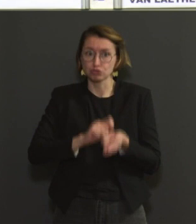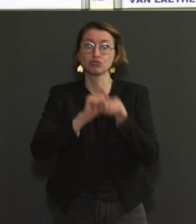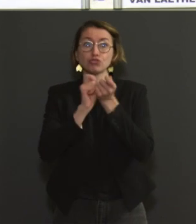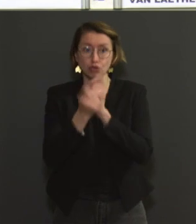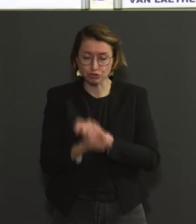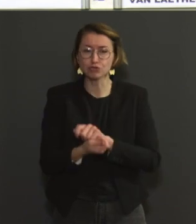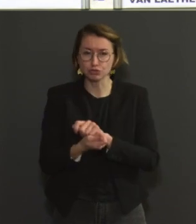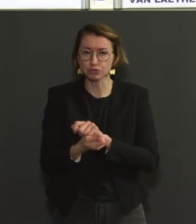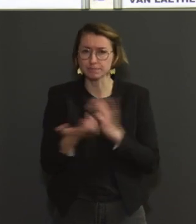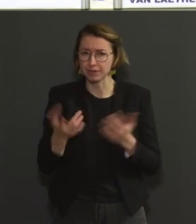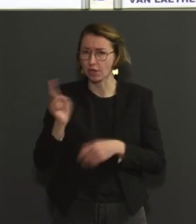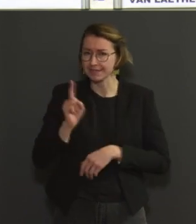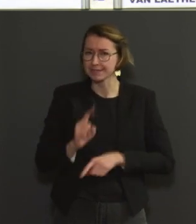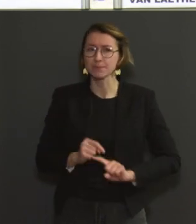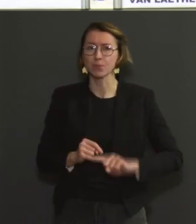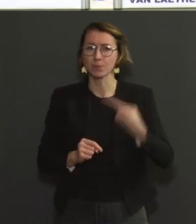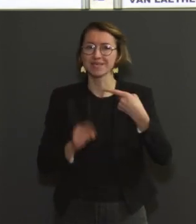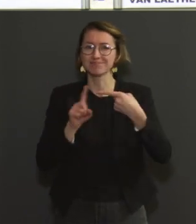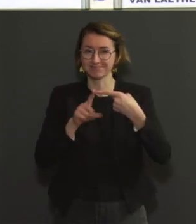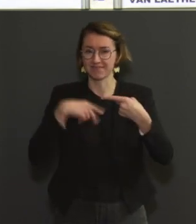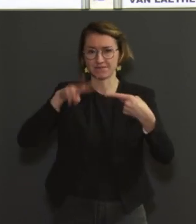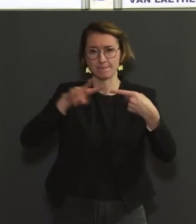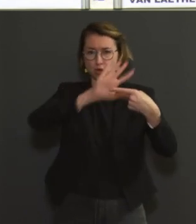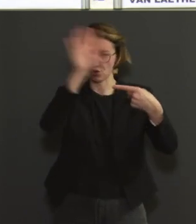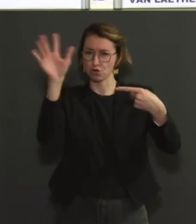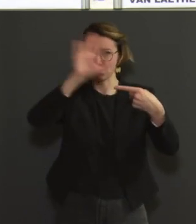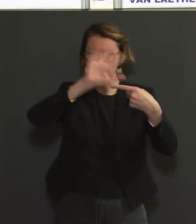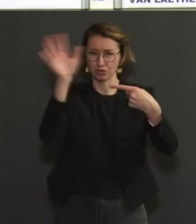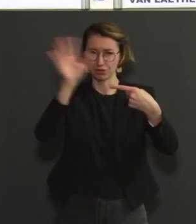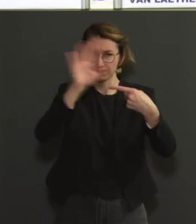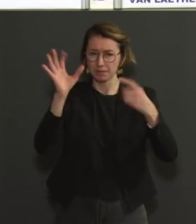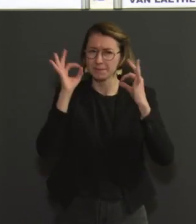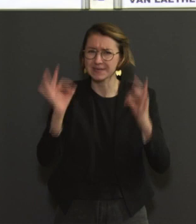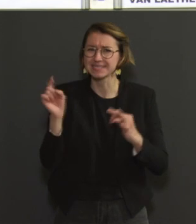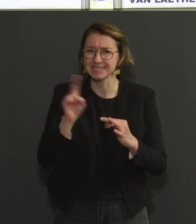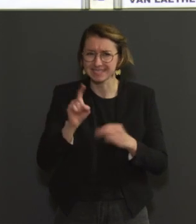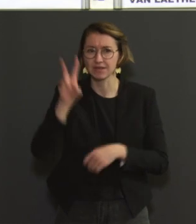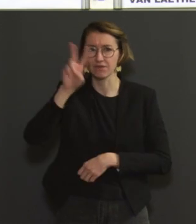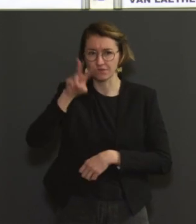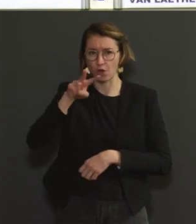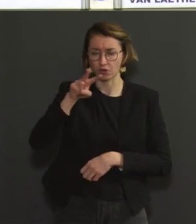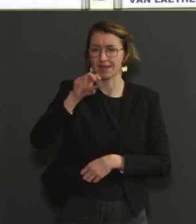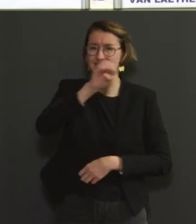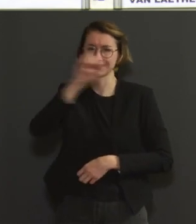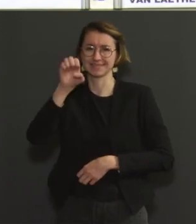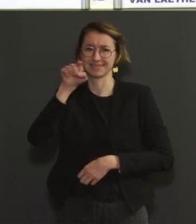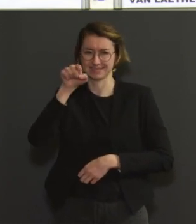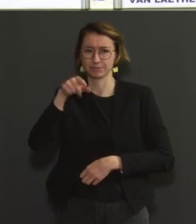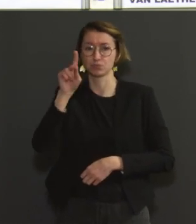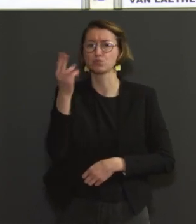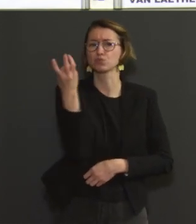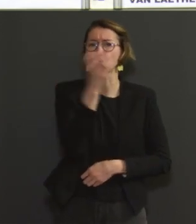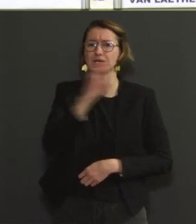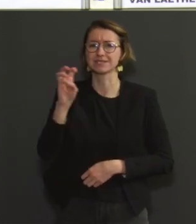tête, si on peut dire, de ce classement, puisqu'on a actuellement en Flandre orientale 332 nouvelles infections